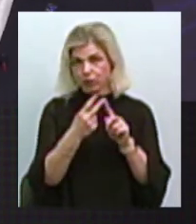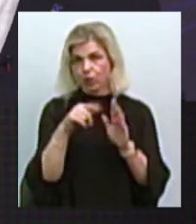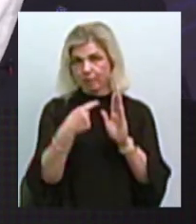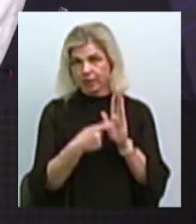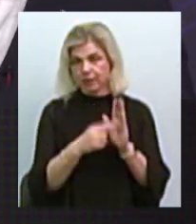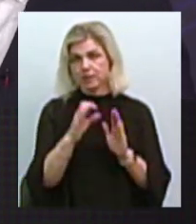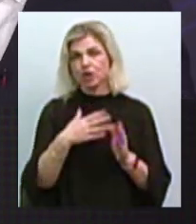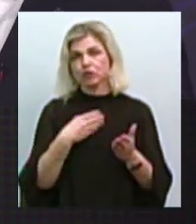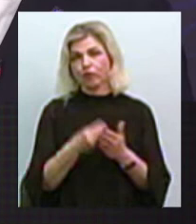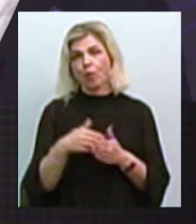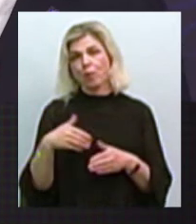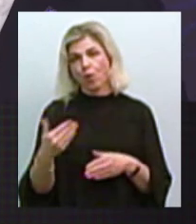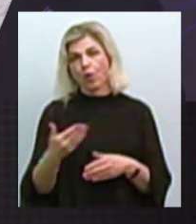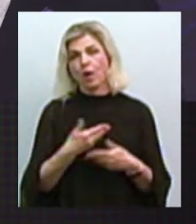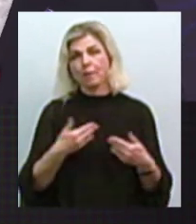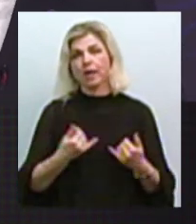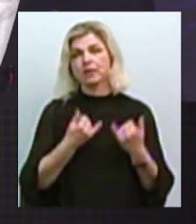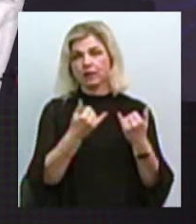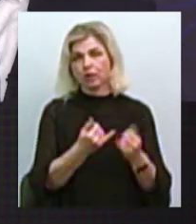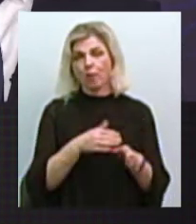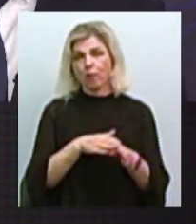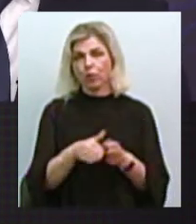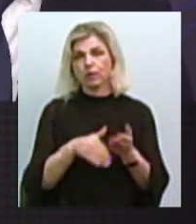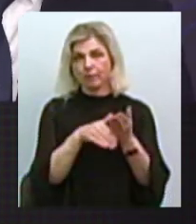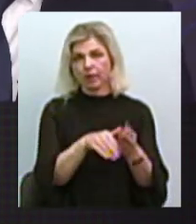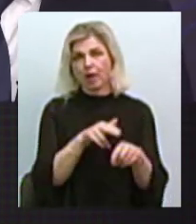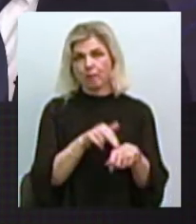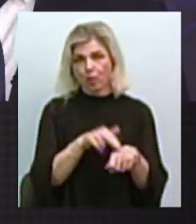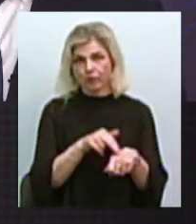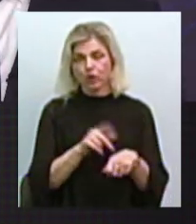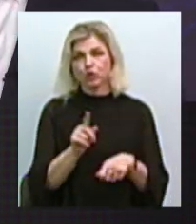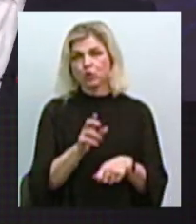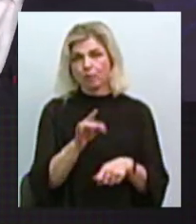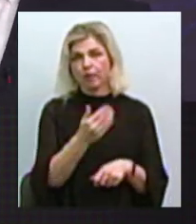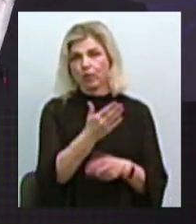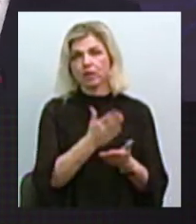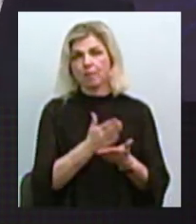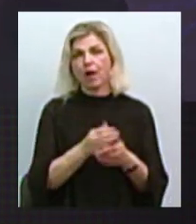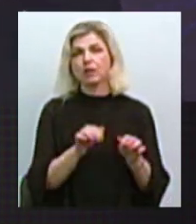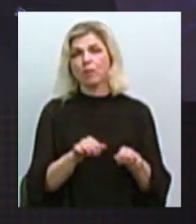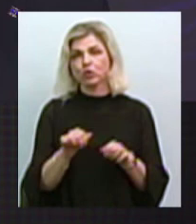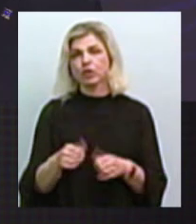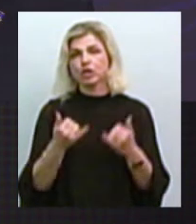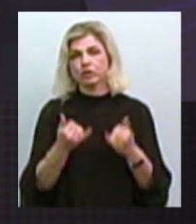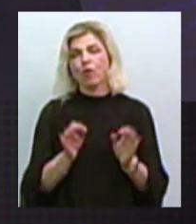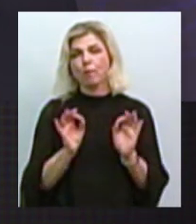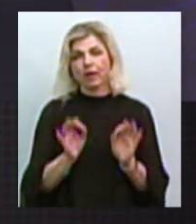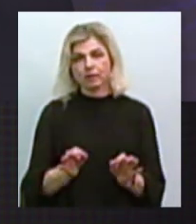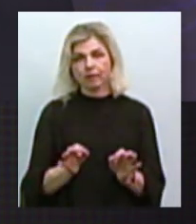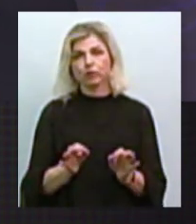зі свого боку ми надаємо повне сприяння правоохоронним органам, для того, щоб вони мали можливість сьогодні об'єктивно